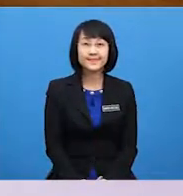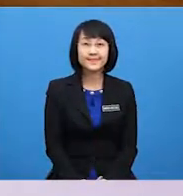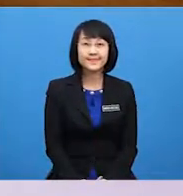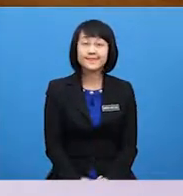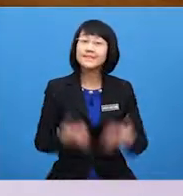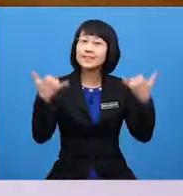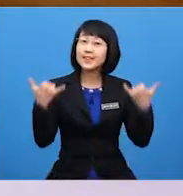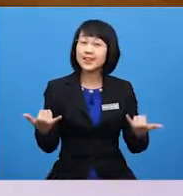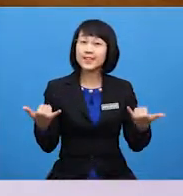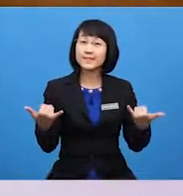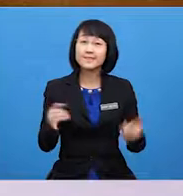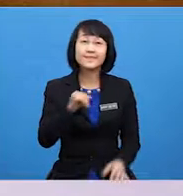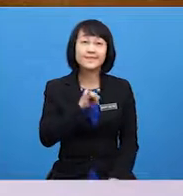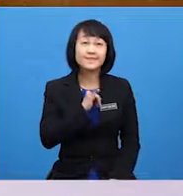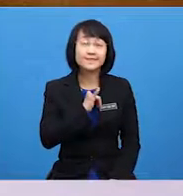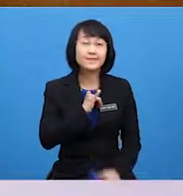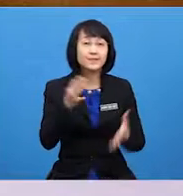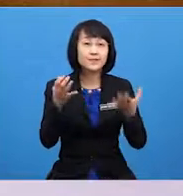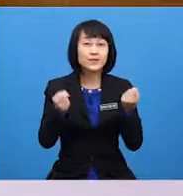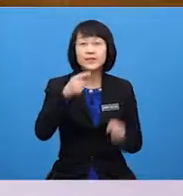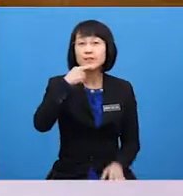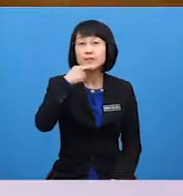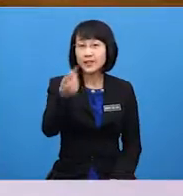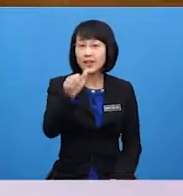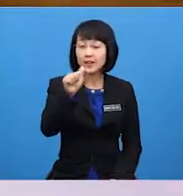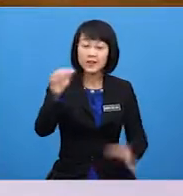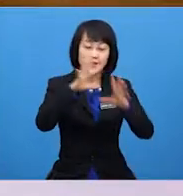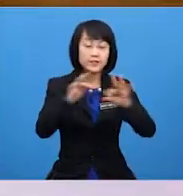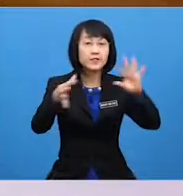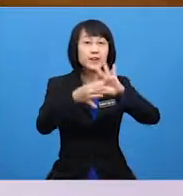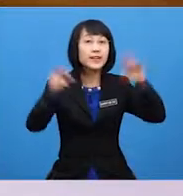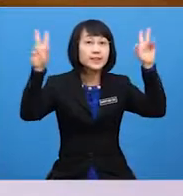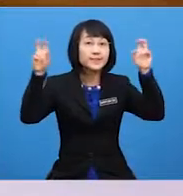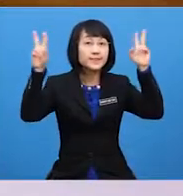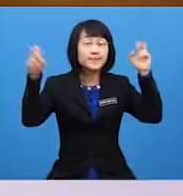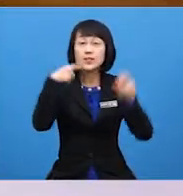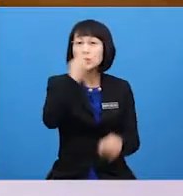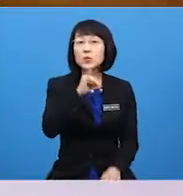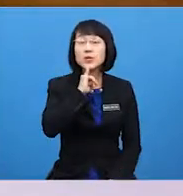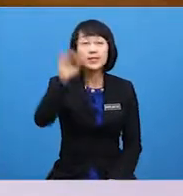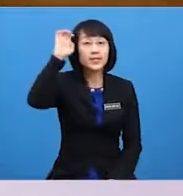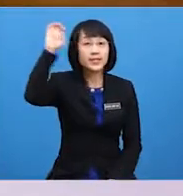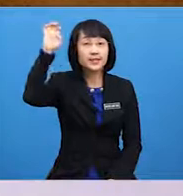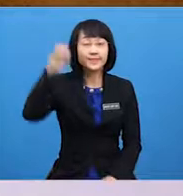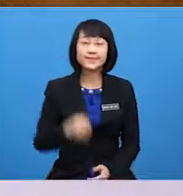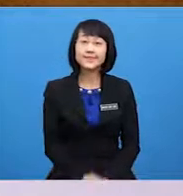Now, I would like to tell a story entitled Who is he?